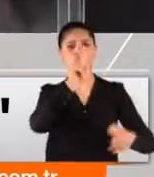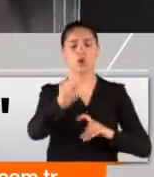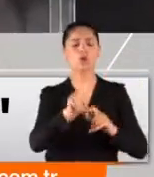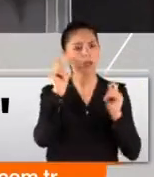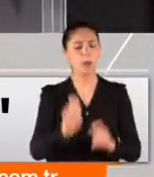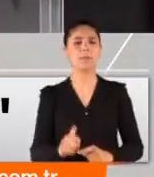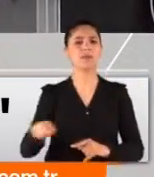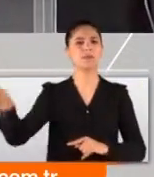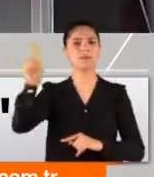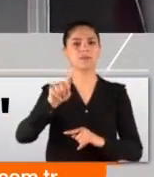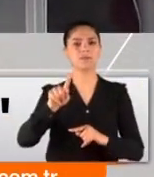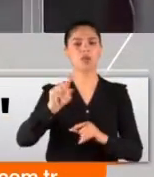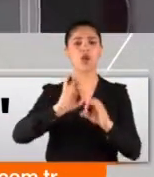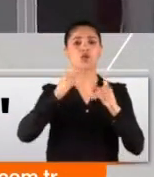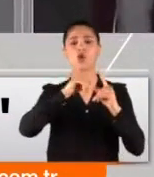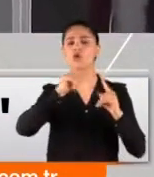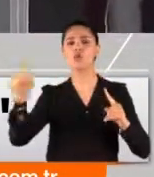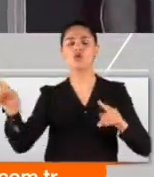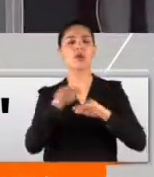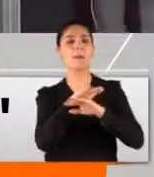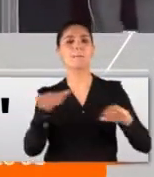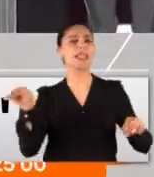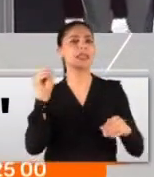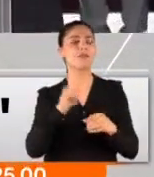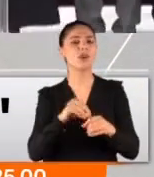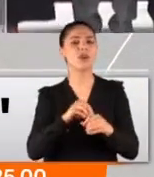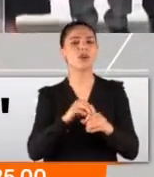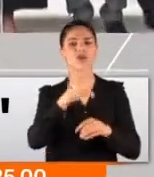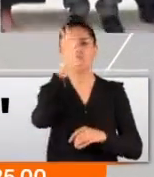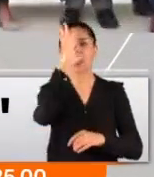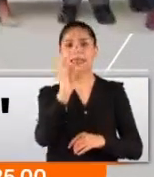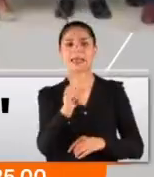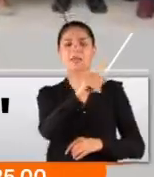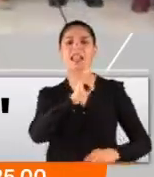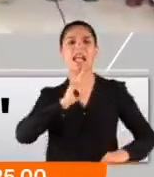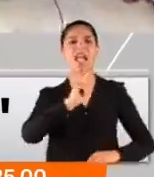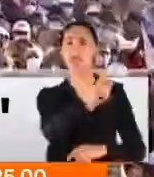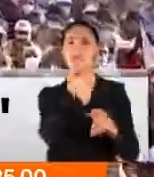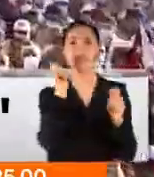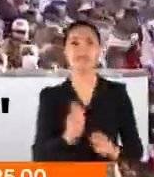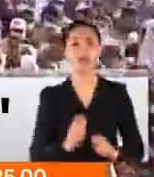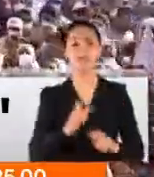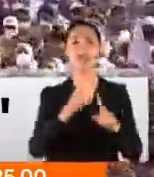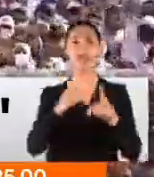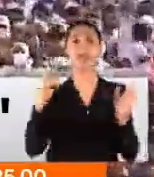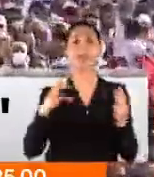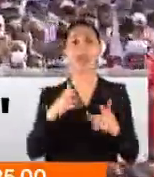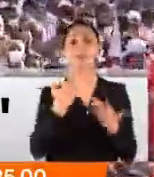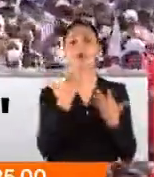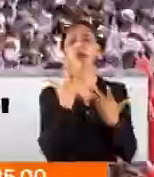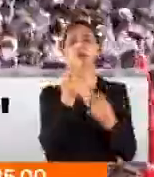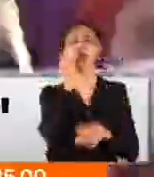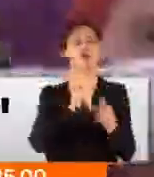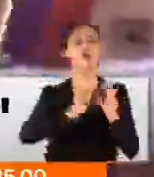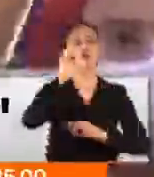sorgulayın. Çözüm sürecini bitirmek için kim size talimat verdi? Diyarbakır'da on binlere